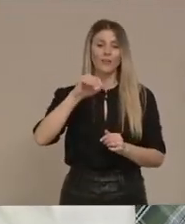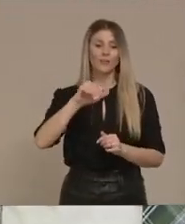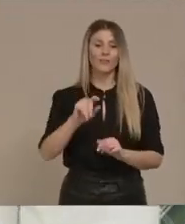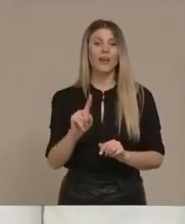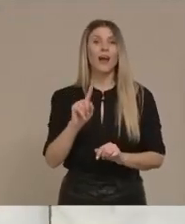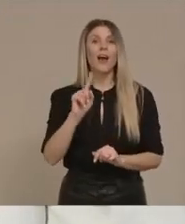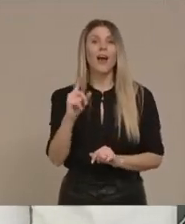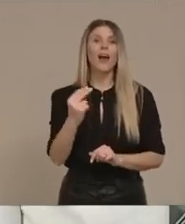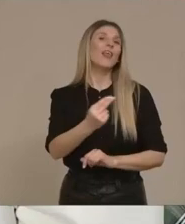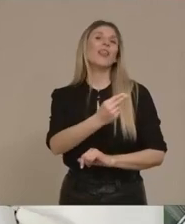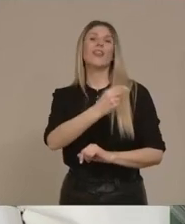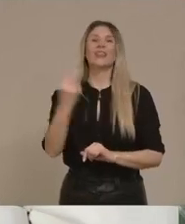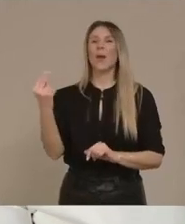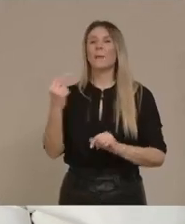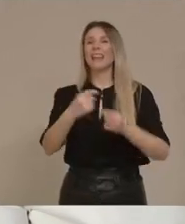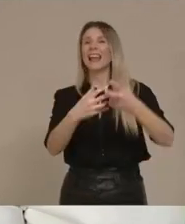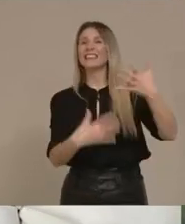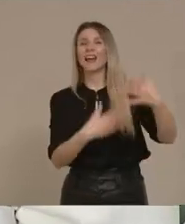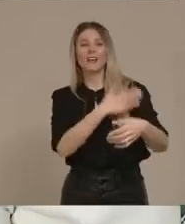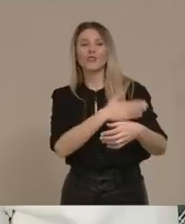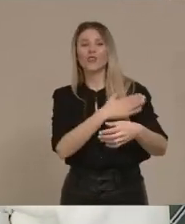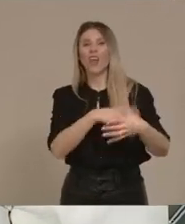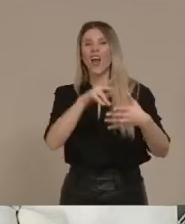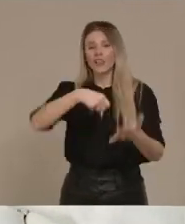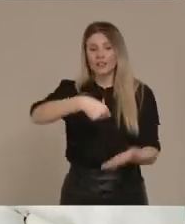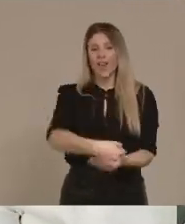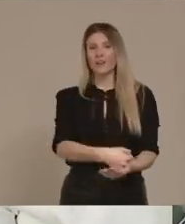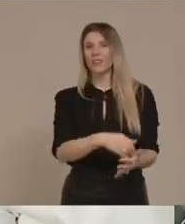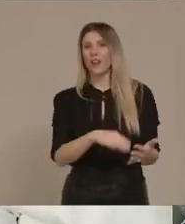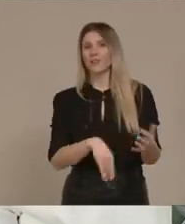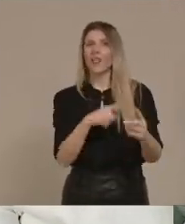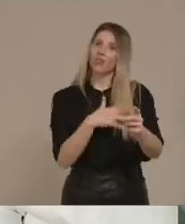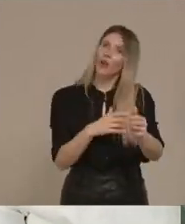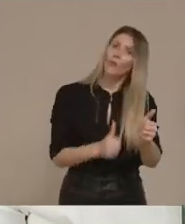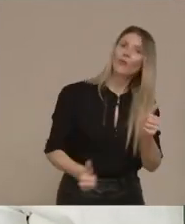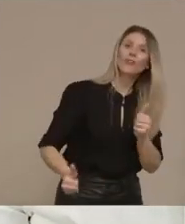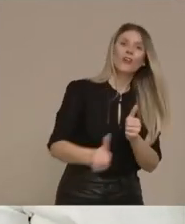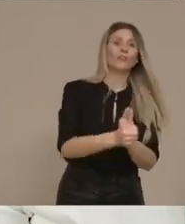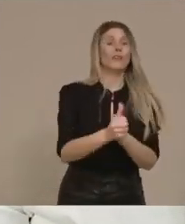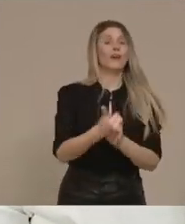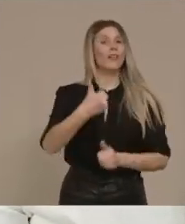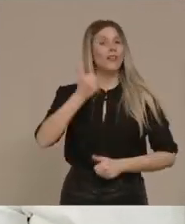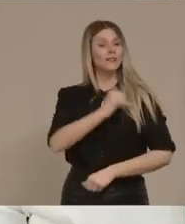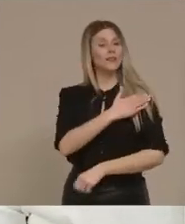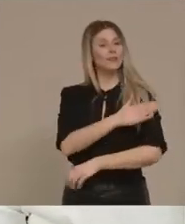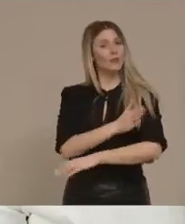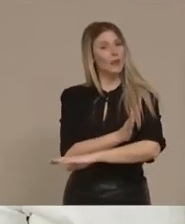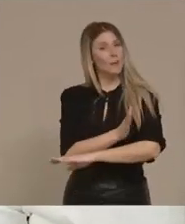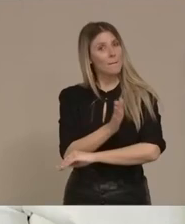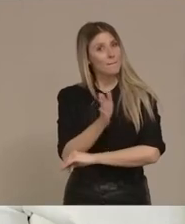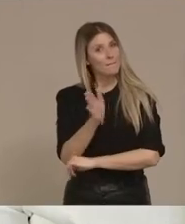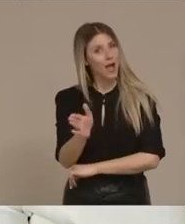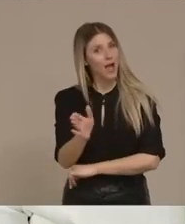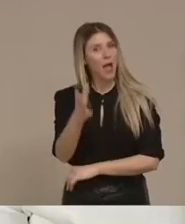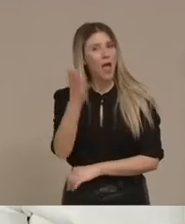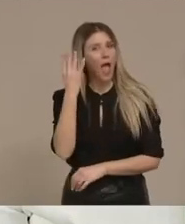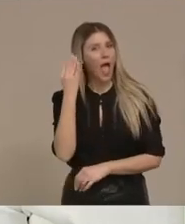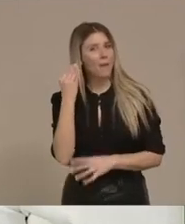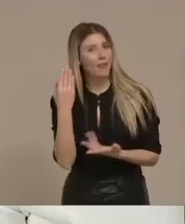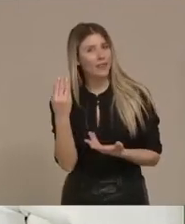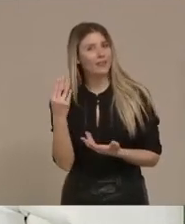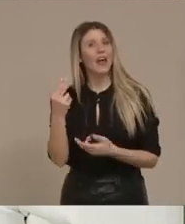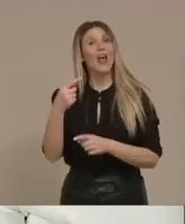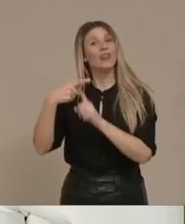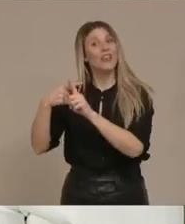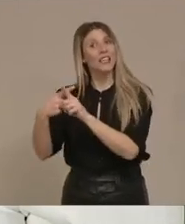να την κάνετε κάποια στιγμή πρώτη Ήρθατε χθες και στην Καστοριά φαντάζομαι ότι γνωρίσατε ή μάθατε και τα καλά αλλά